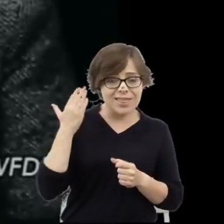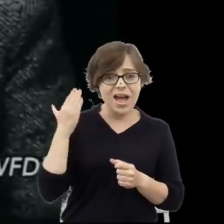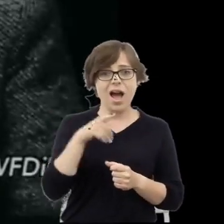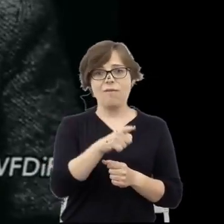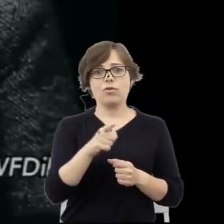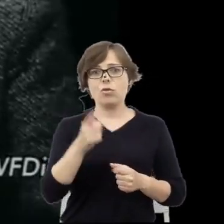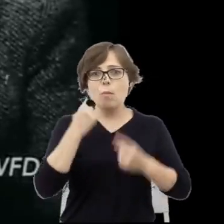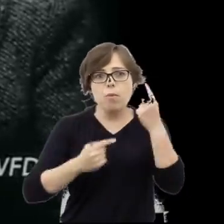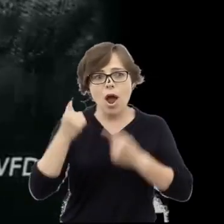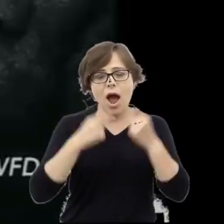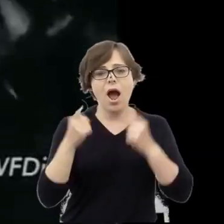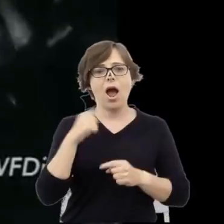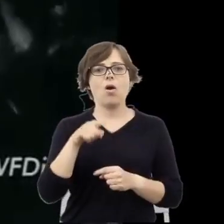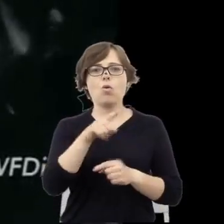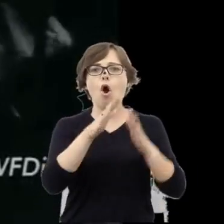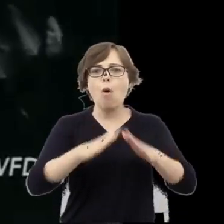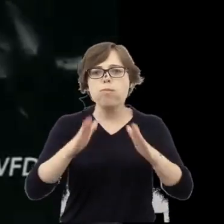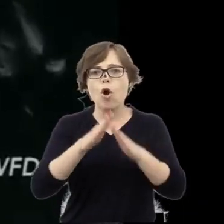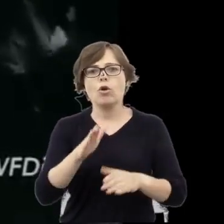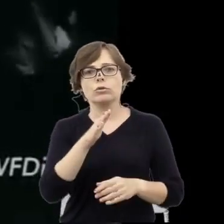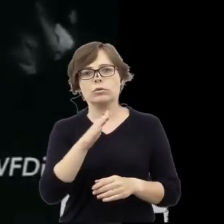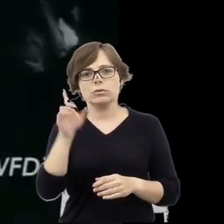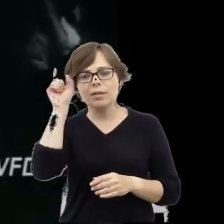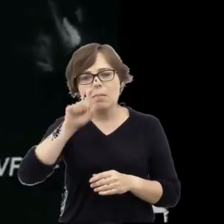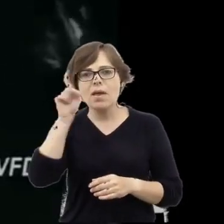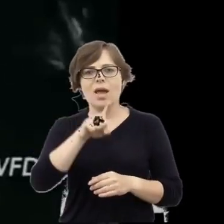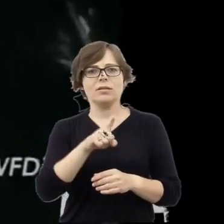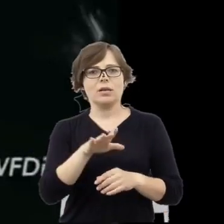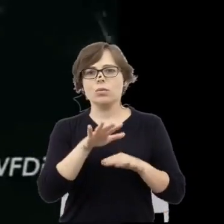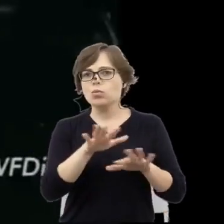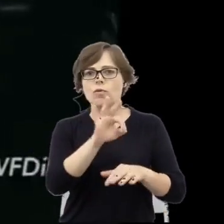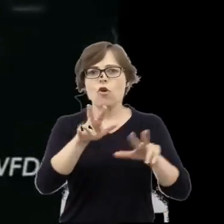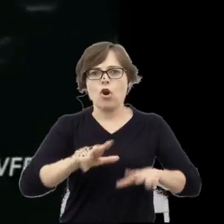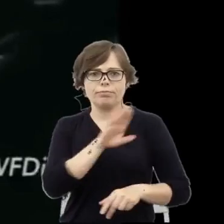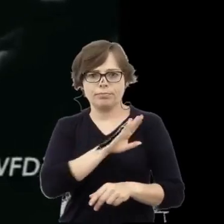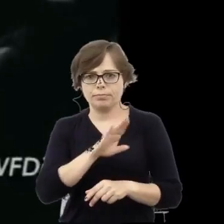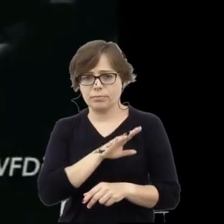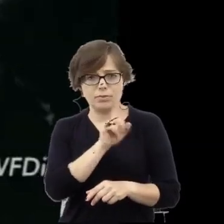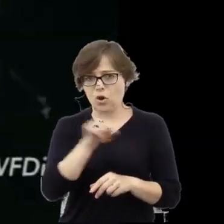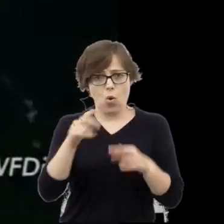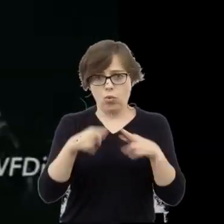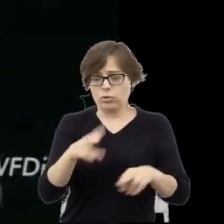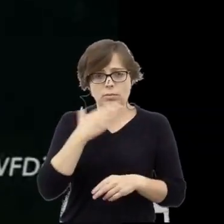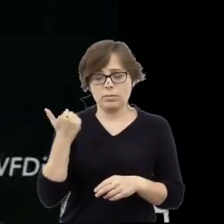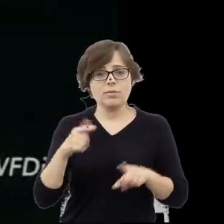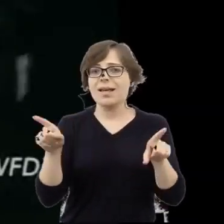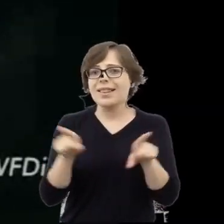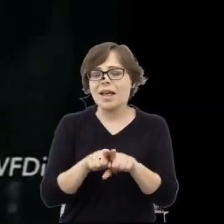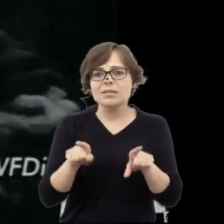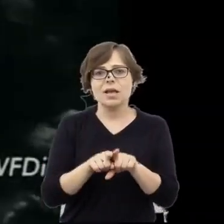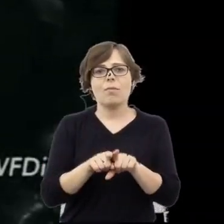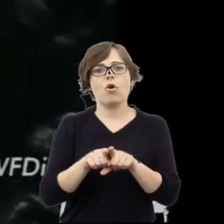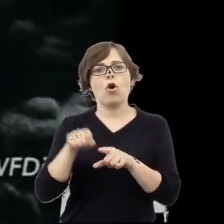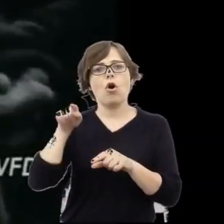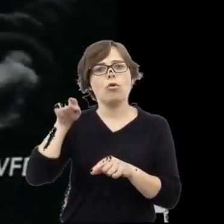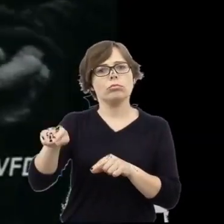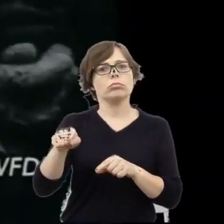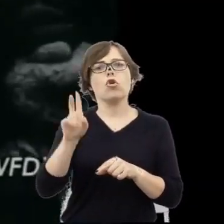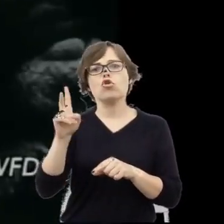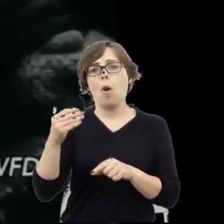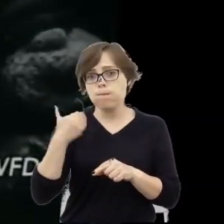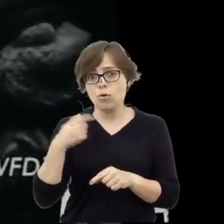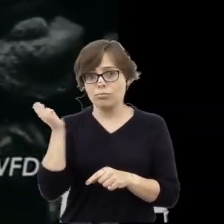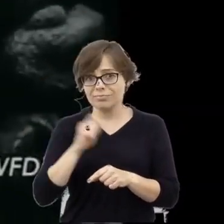Majdanka i Radogoszczy? Nie różnią się niczym. Jak niczym nie różnią się polscy pogrobowcy hitleryzmu od niemieckich